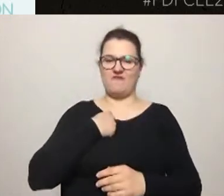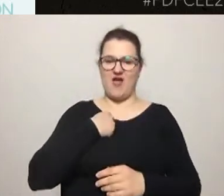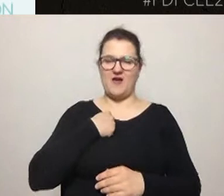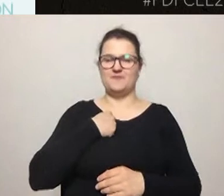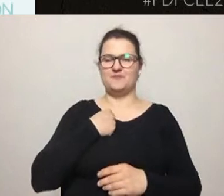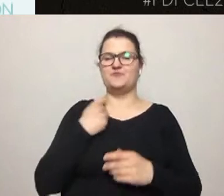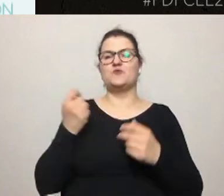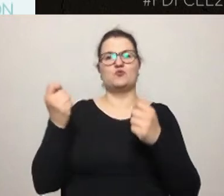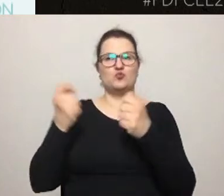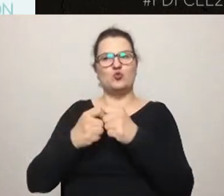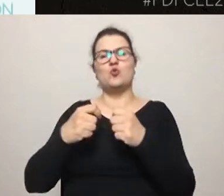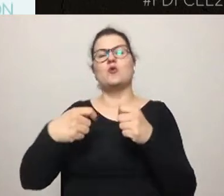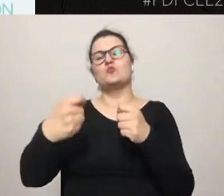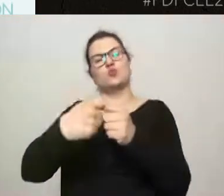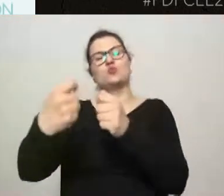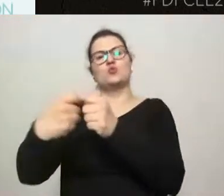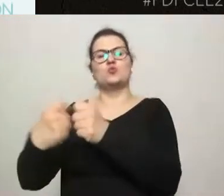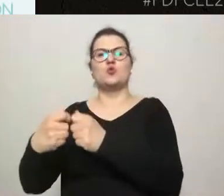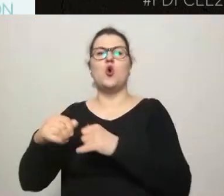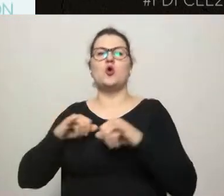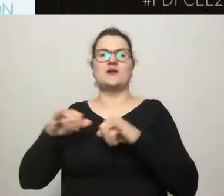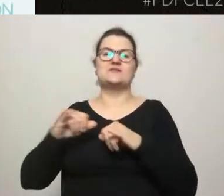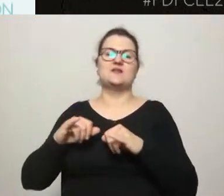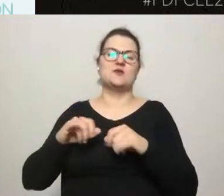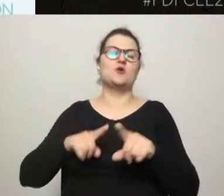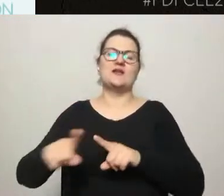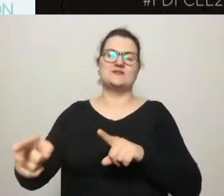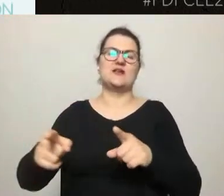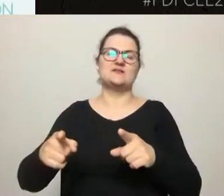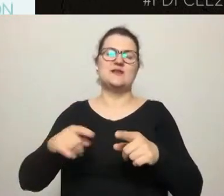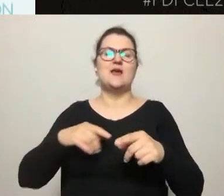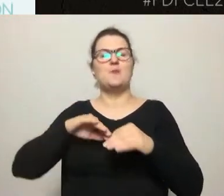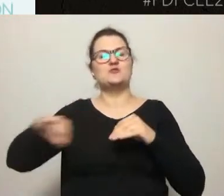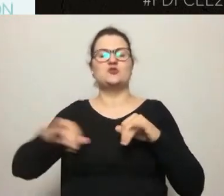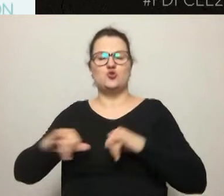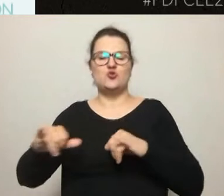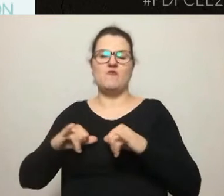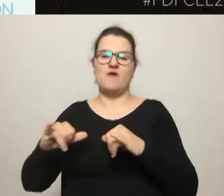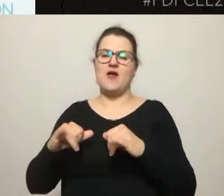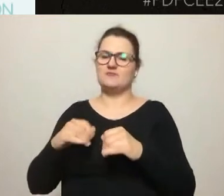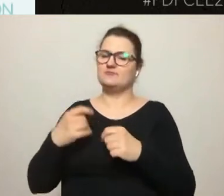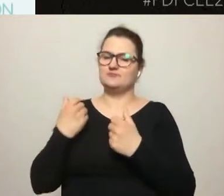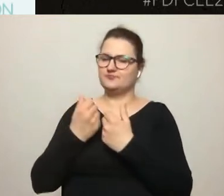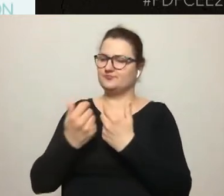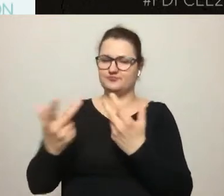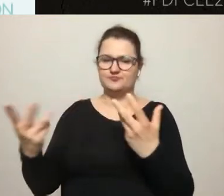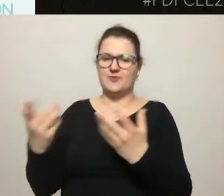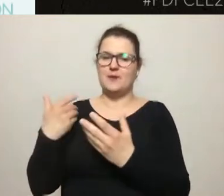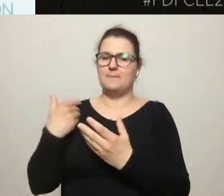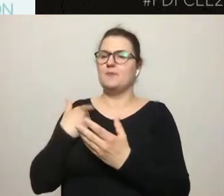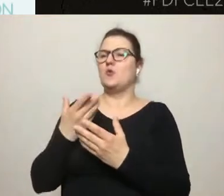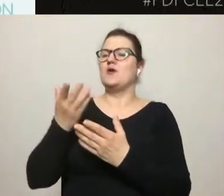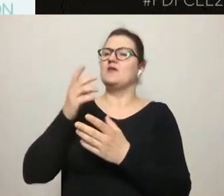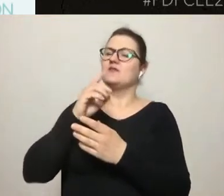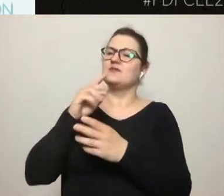pozarządowymi, m.in. Stowarzyszeniem od Bloku i testowało różne narzędzia. I później ten, można powiedzieć, wzorcowy